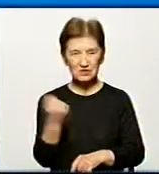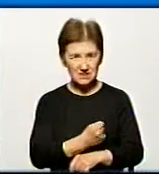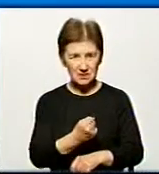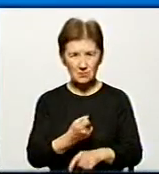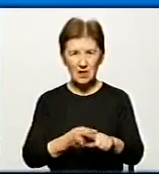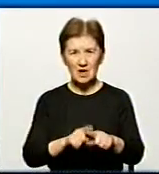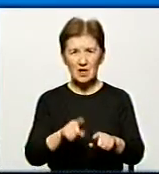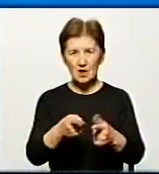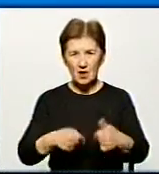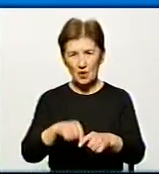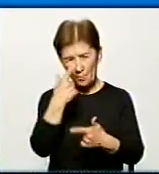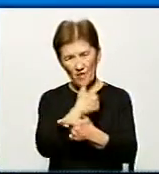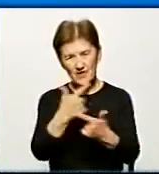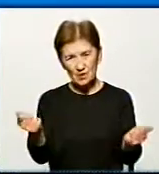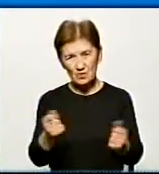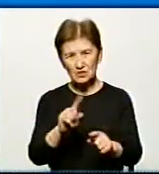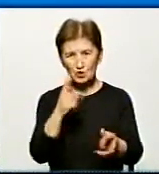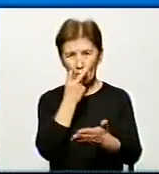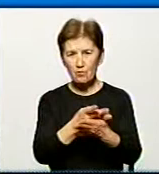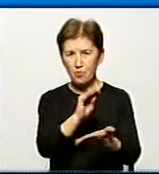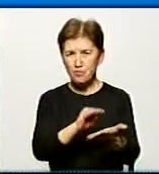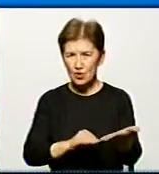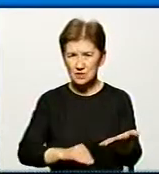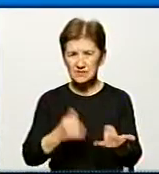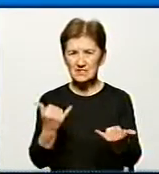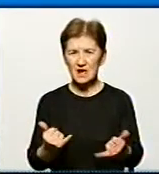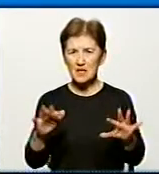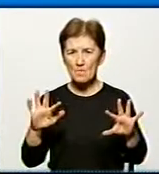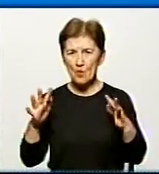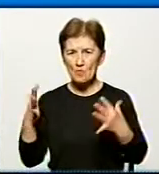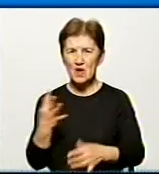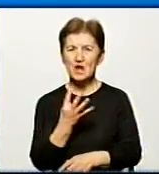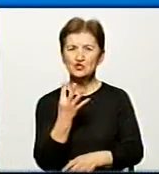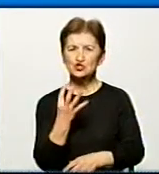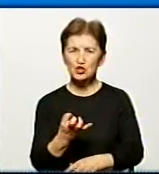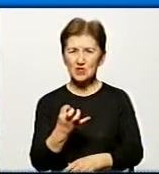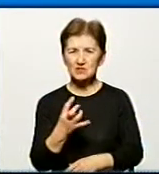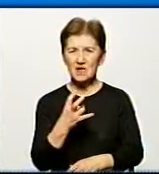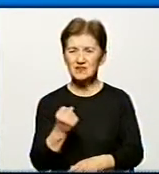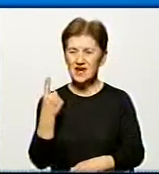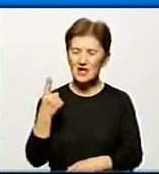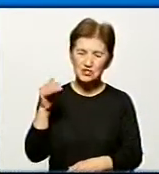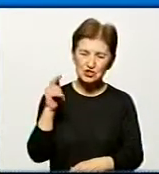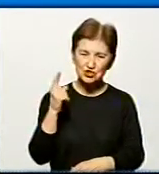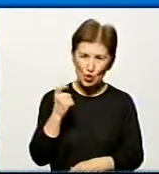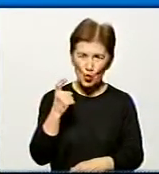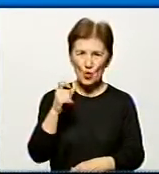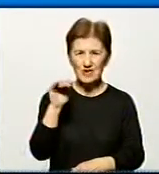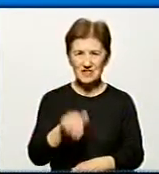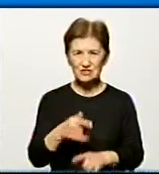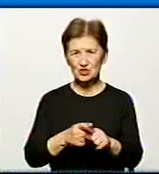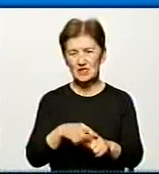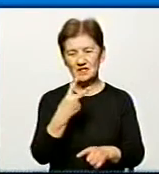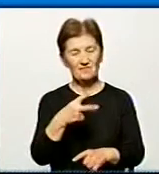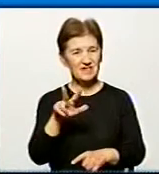Заклади охорони здоров'я повідомляють, що показник захворюваності становить на даний момент 400 осіб на 100 тисяч населення, що на 23%